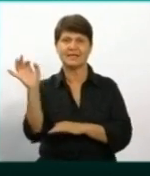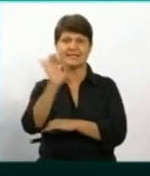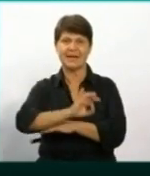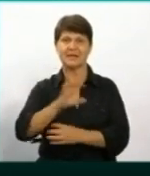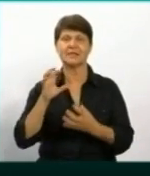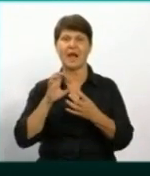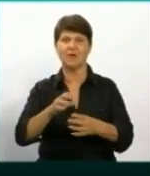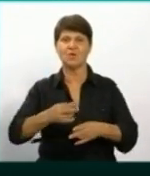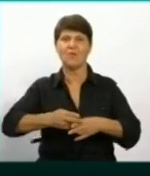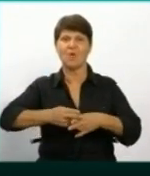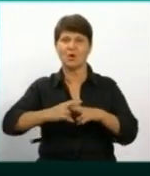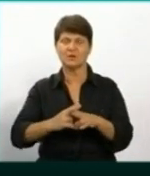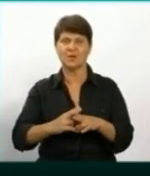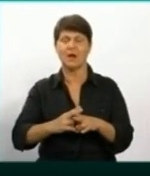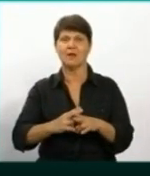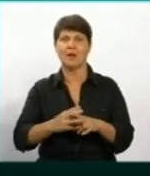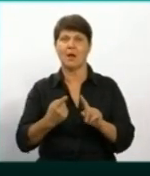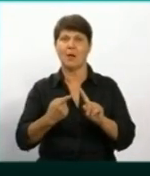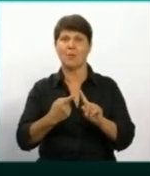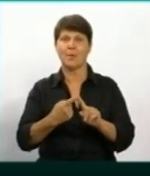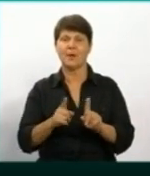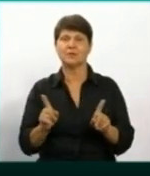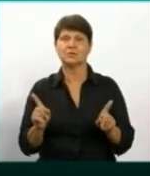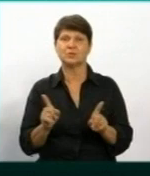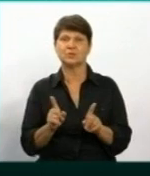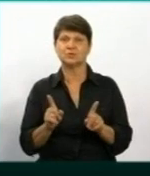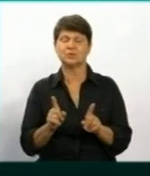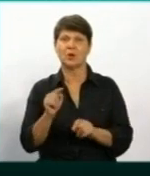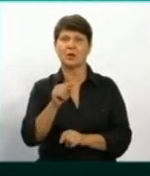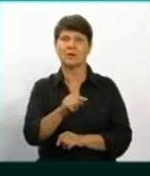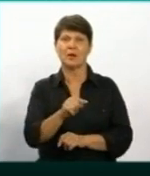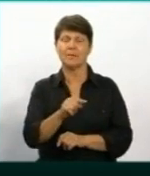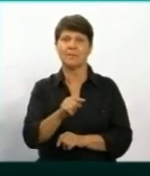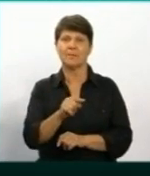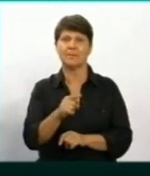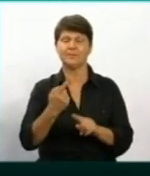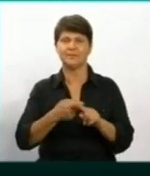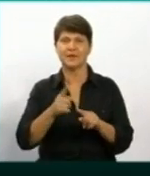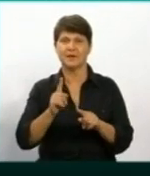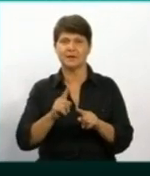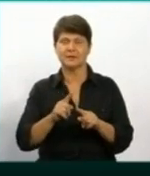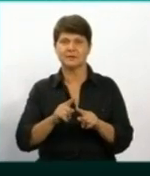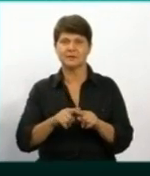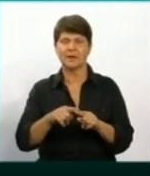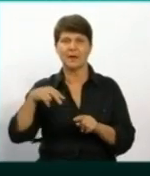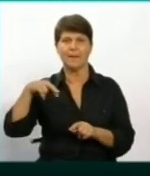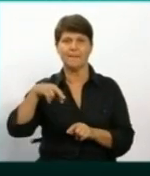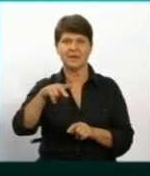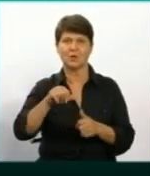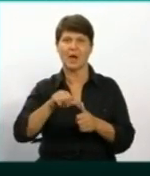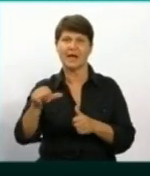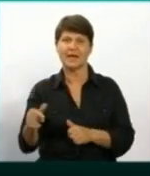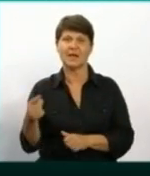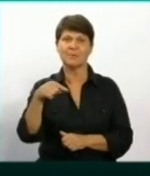мільйон гривень там було. По-перше, що вартість там вийшла, це гранітні підвищені переходи. Крім того, там